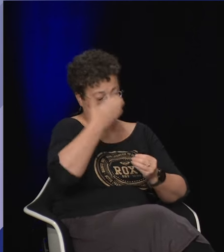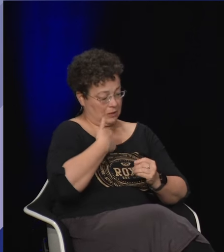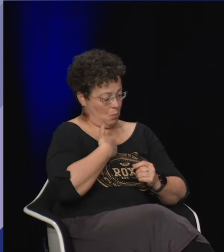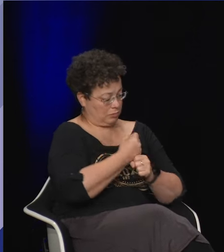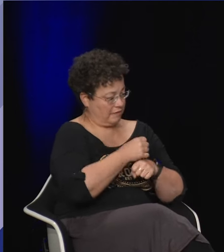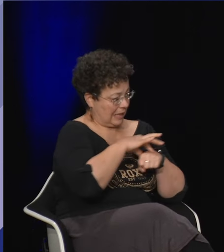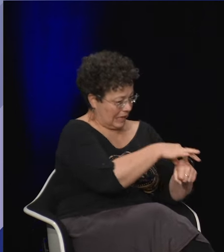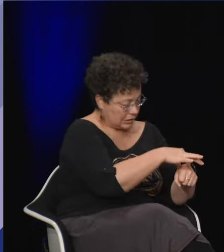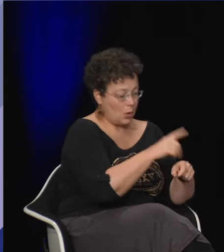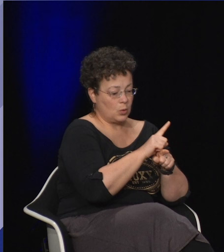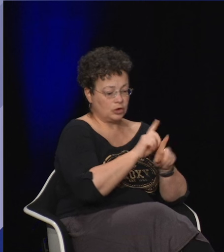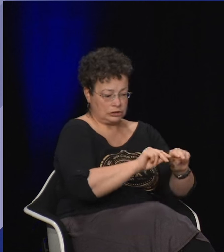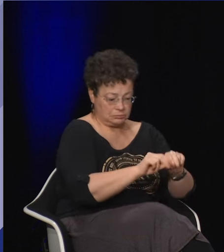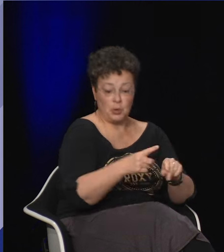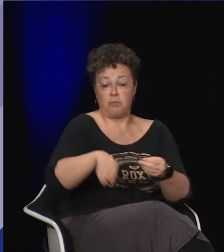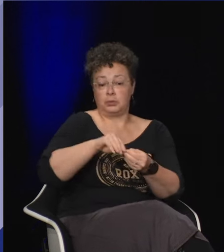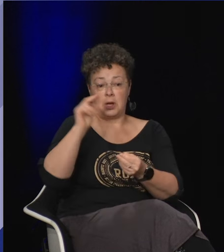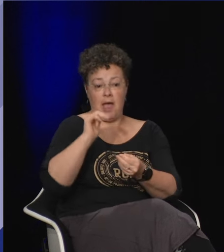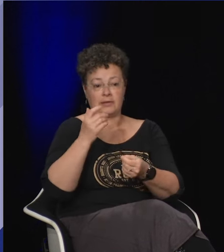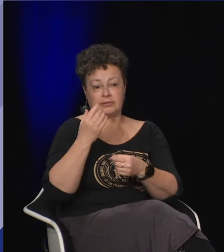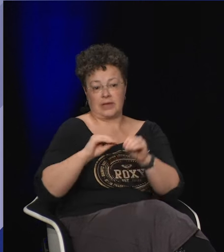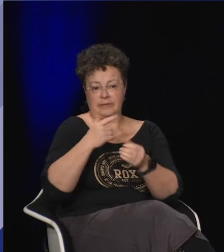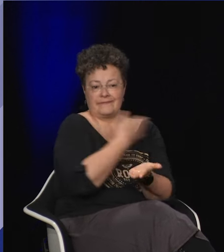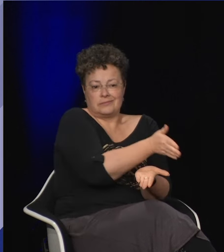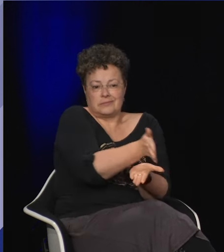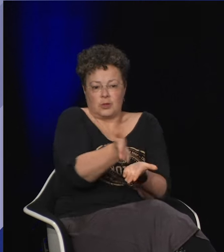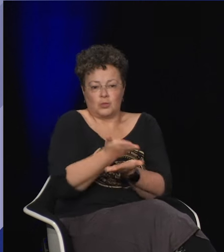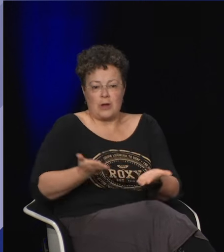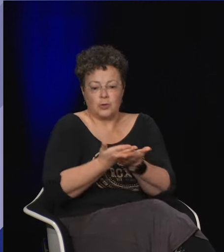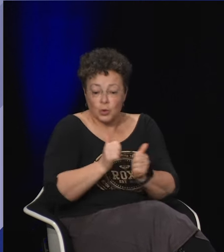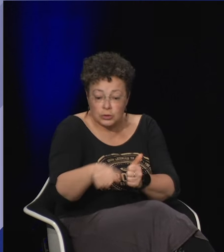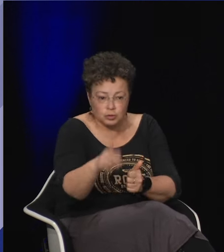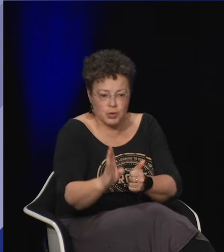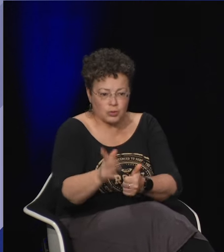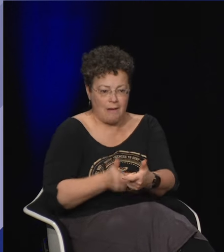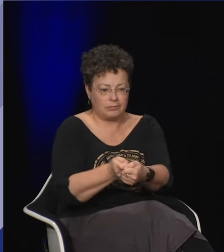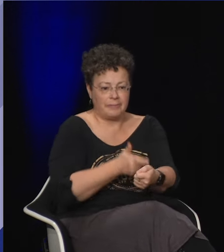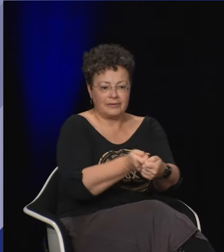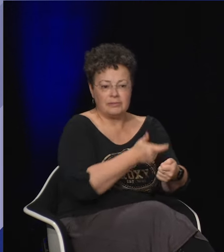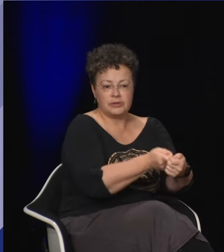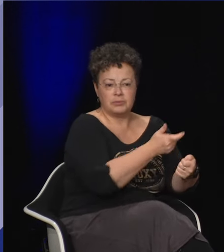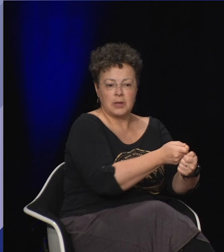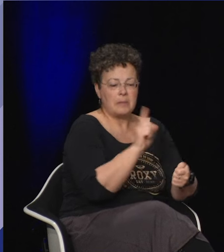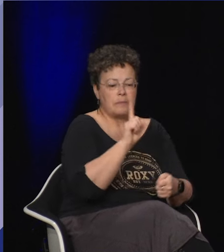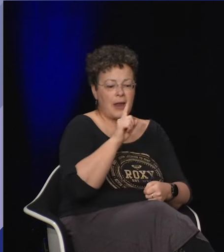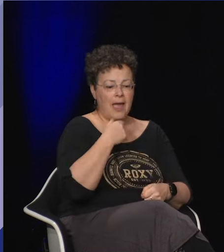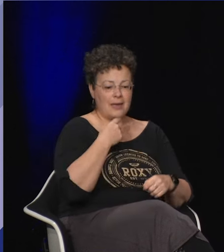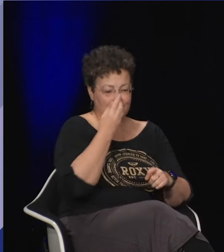-thérapie il avoir une compétence particulière que moi j'ai d'autres compétences voilà donc il faut pouvoir